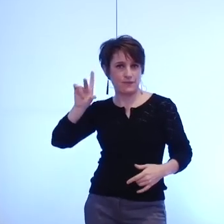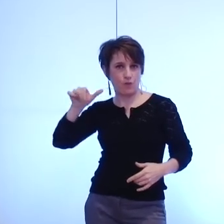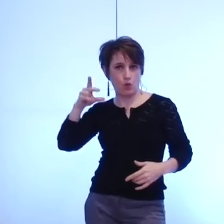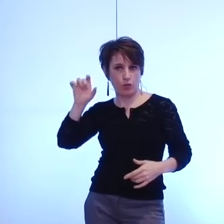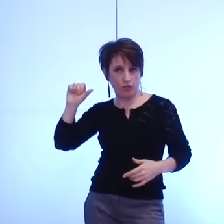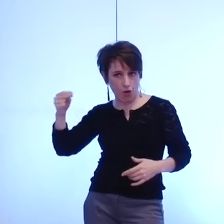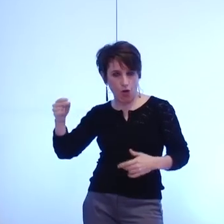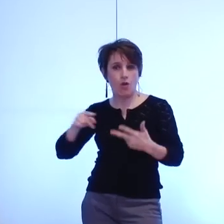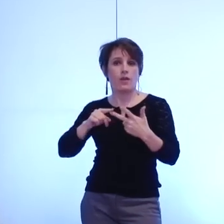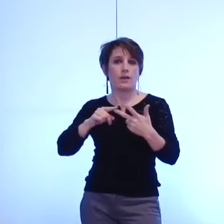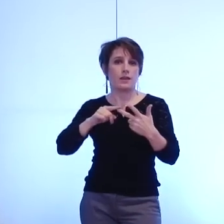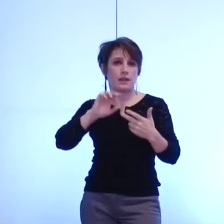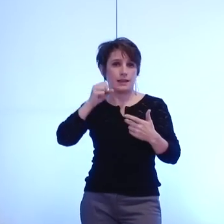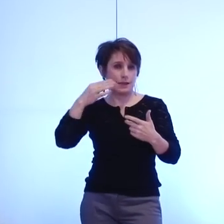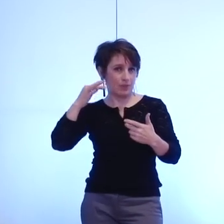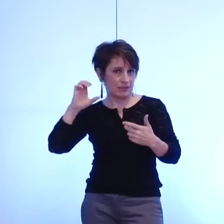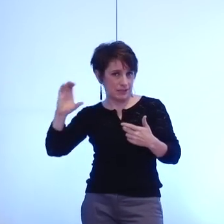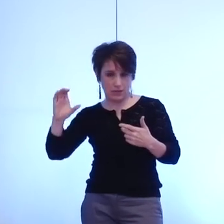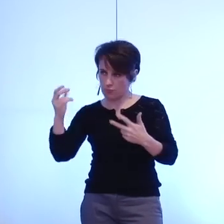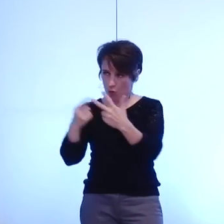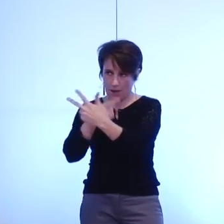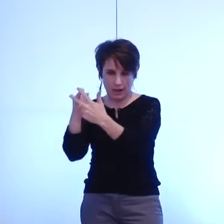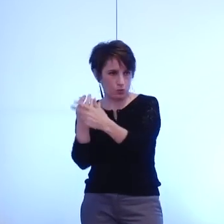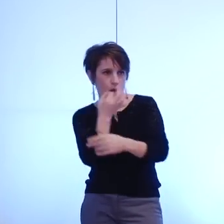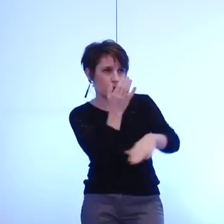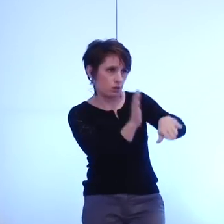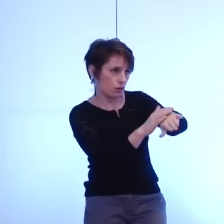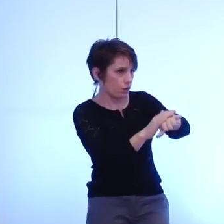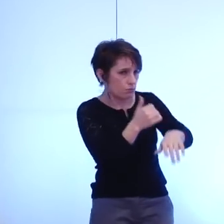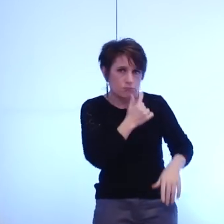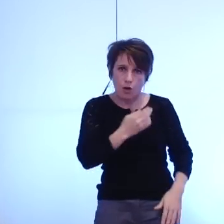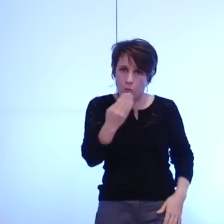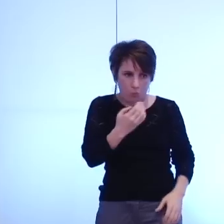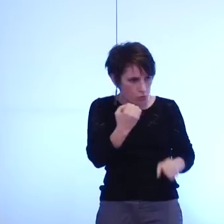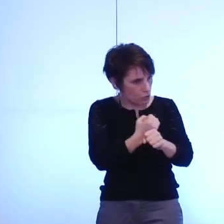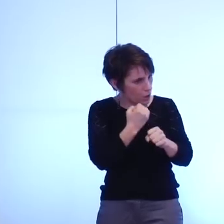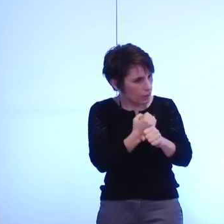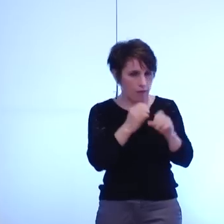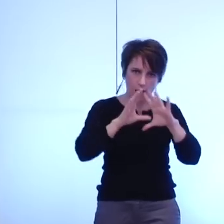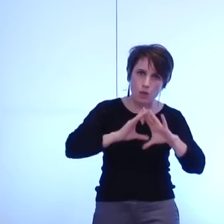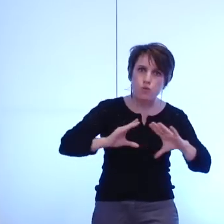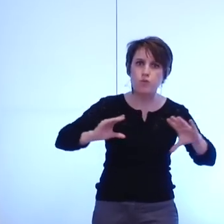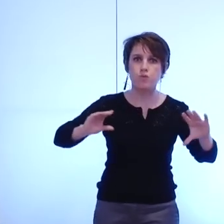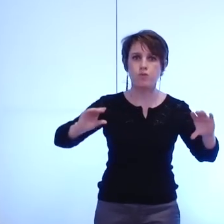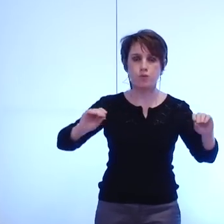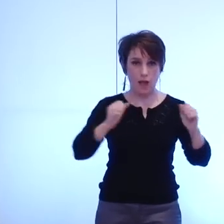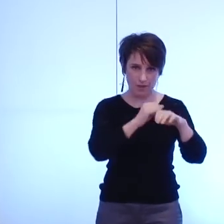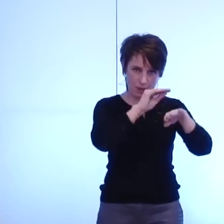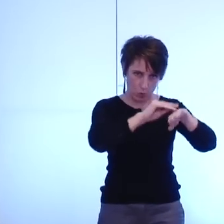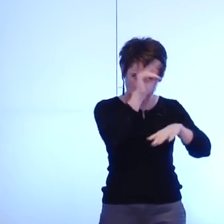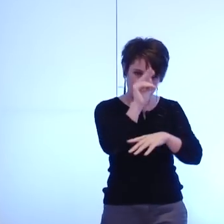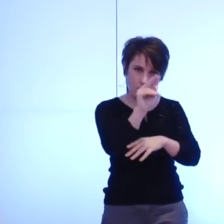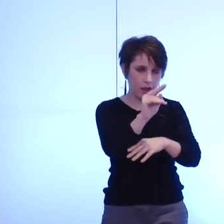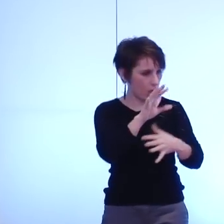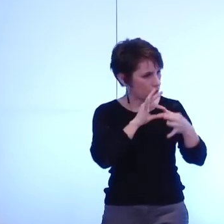transports en commun ont fait aujourd'hui pour rappeler à ce que nous puissions travailler dans une façon beaucoup plus apaisée avec le conseil général